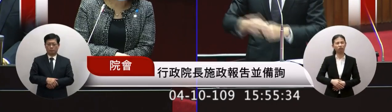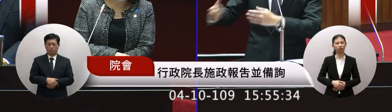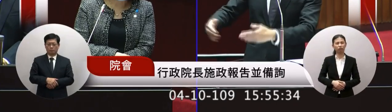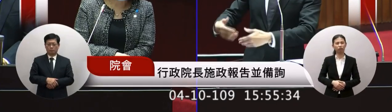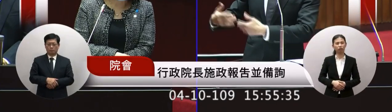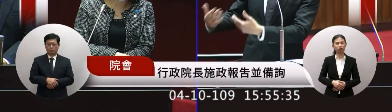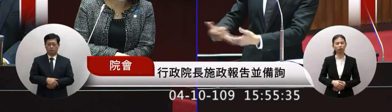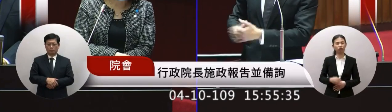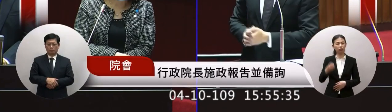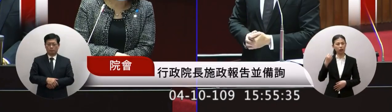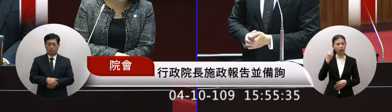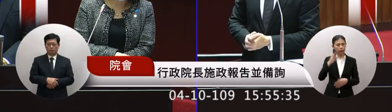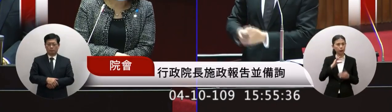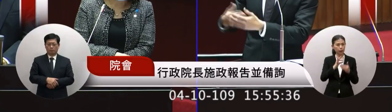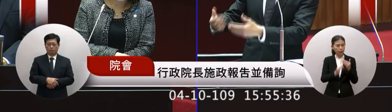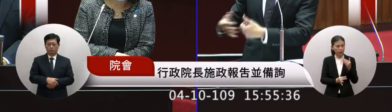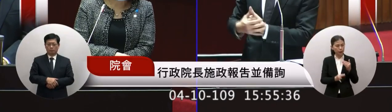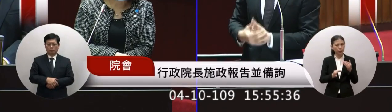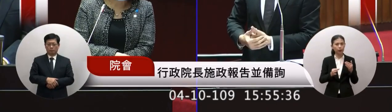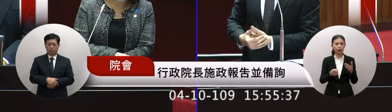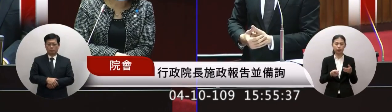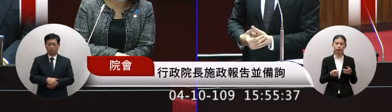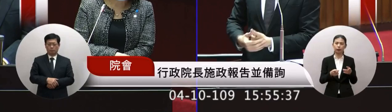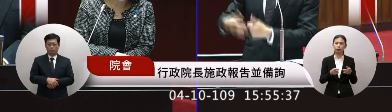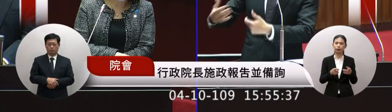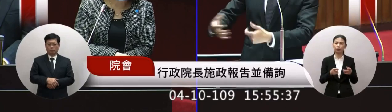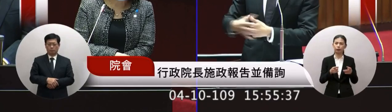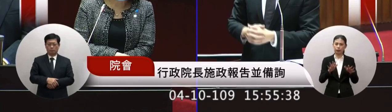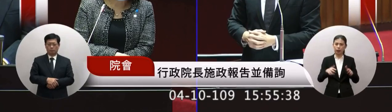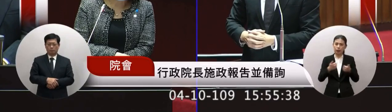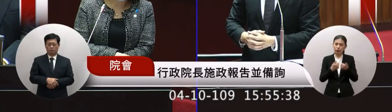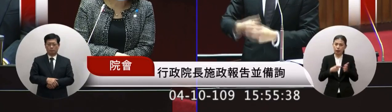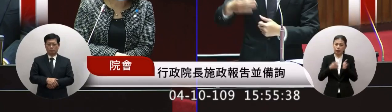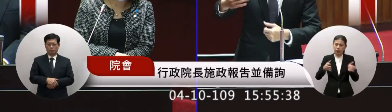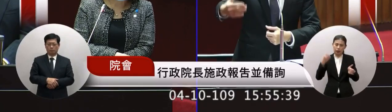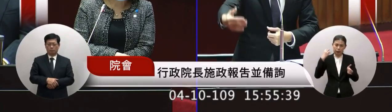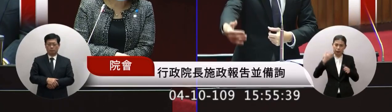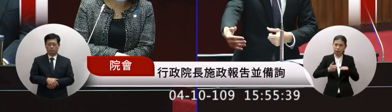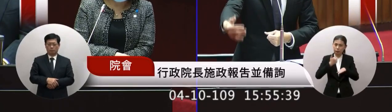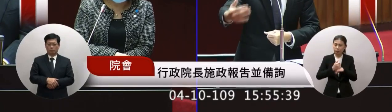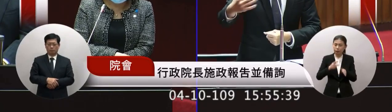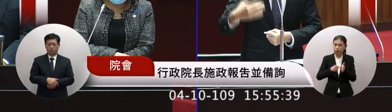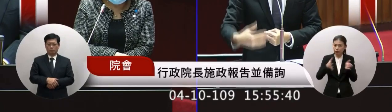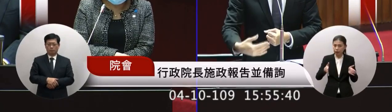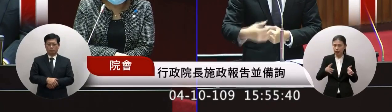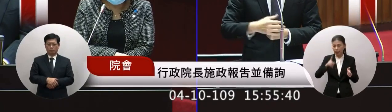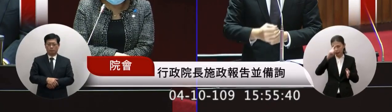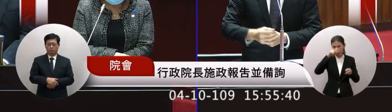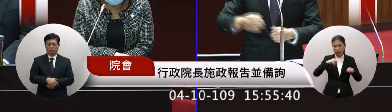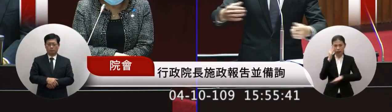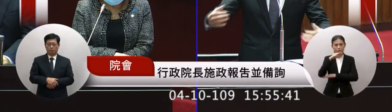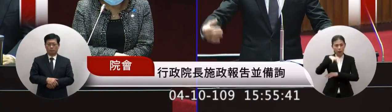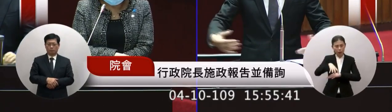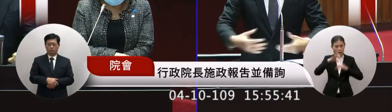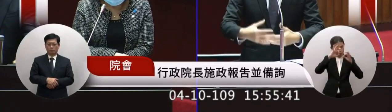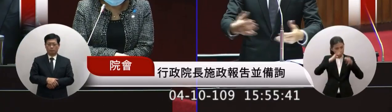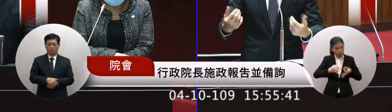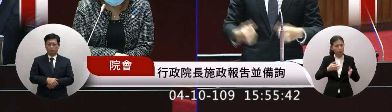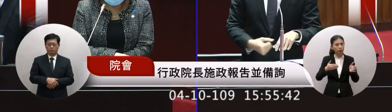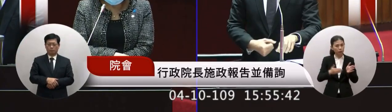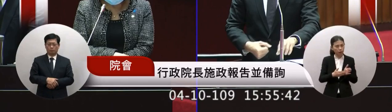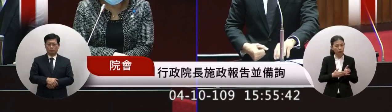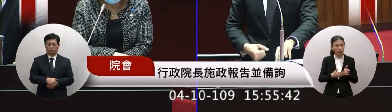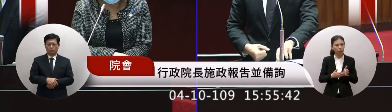新的這個國會就新的這個會期新的這個一次可以說行政的檢討之後可以把這些